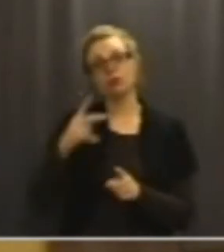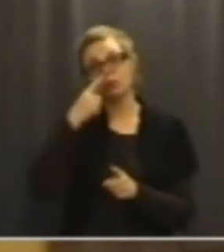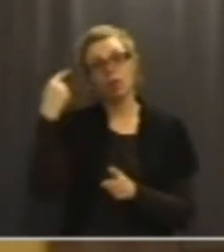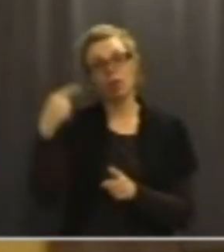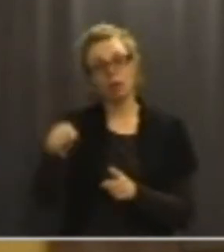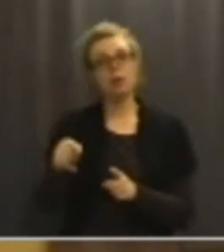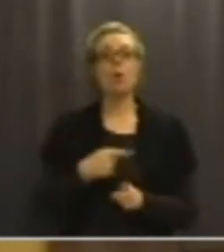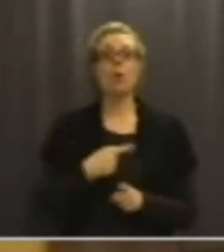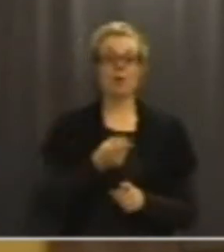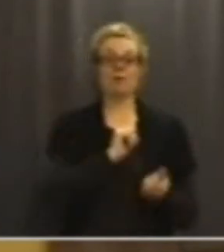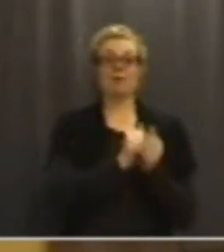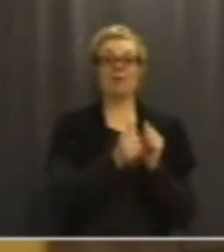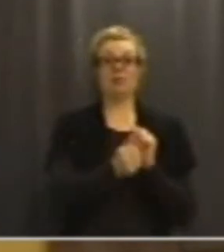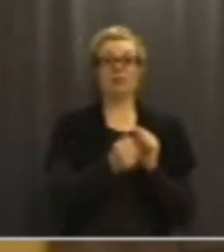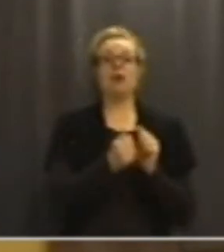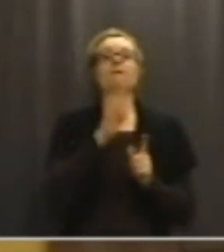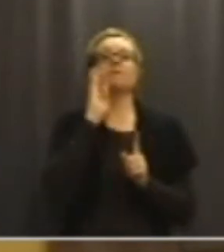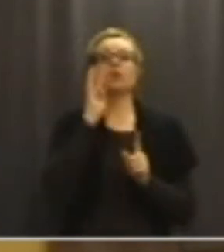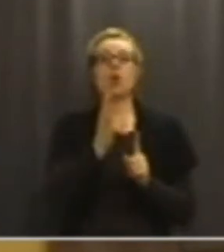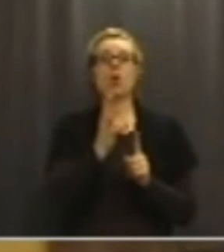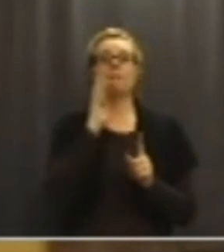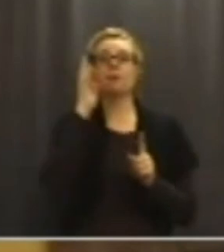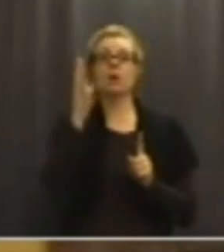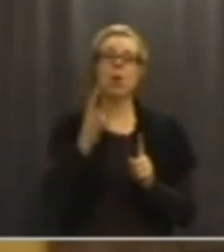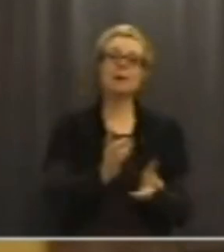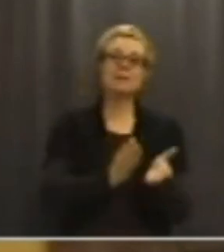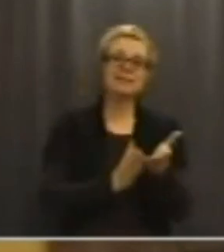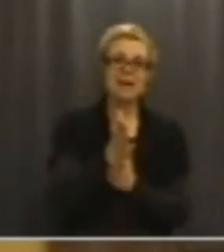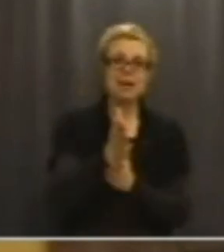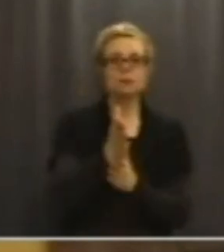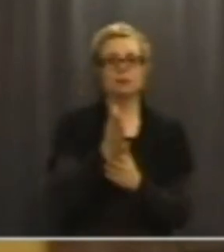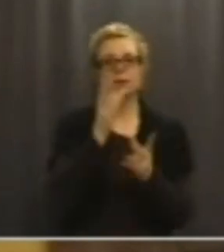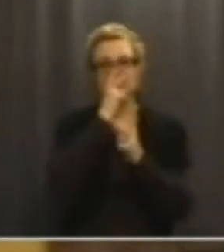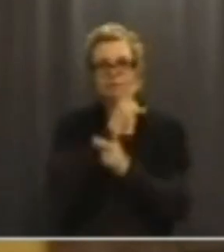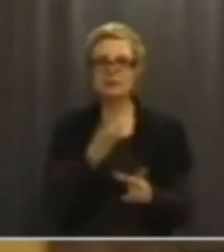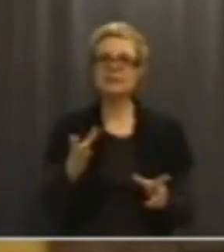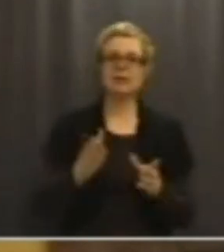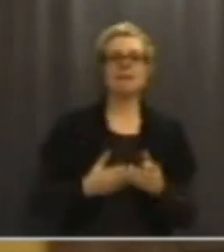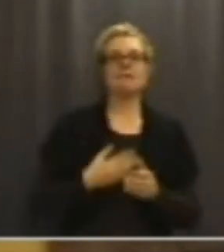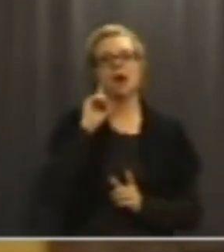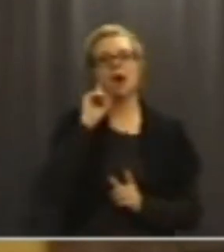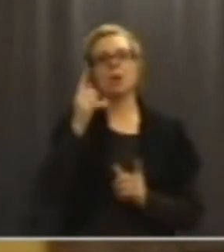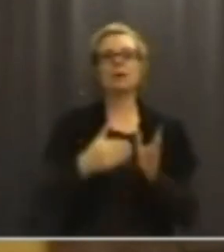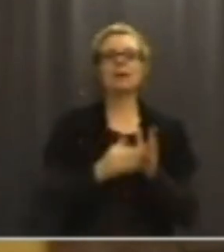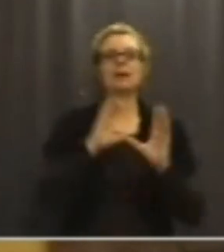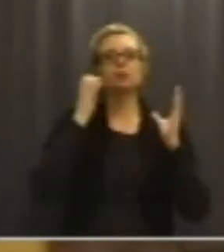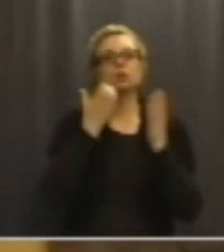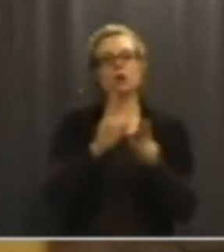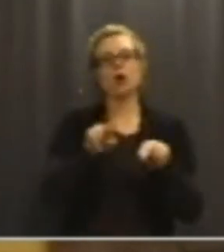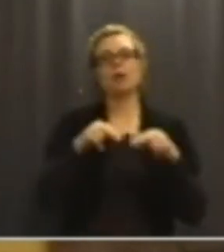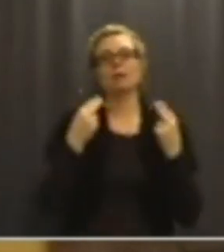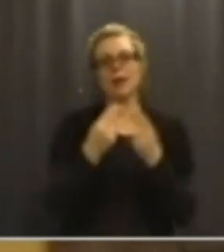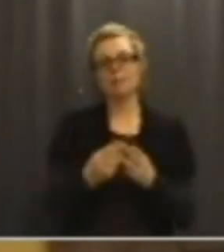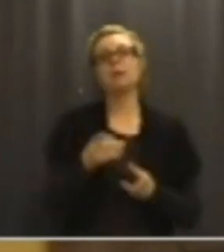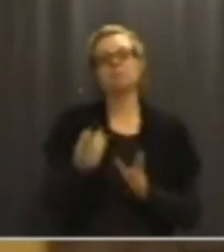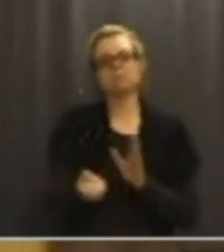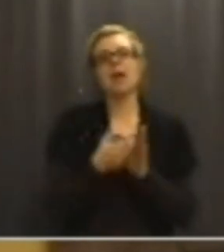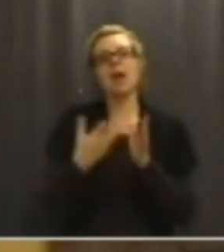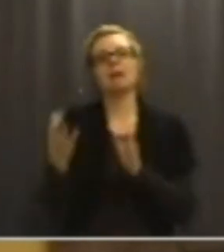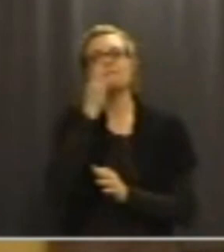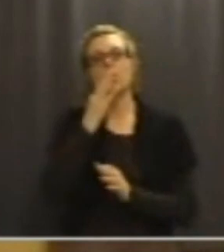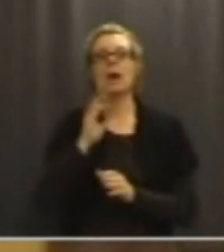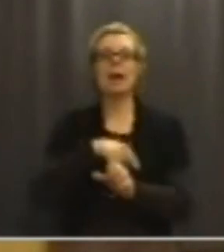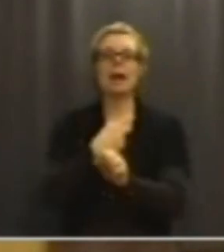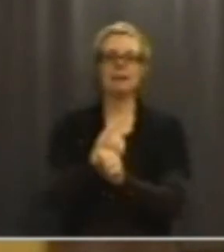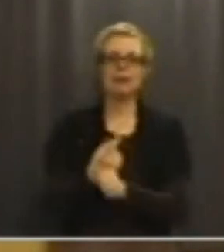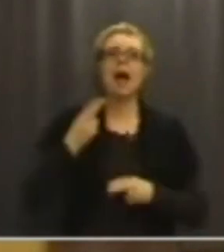den här revideringen var fjärde år och redovisning av genomförda åtgärder varje år till socialnämnden. Det gör ju också att frågan